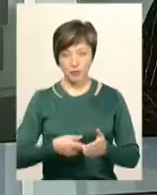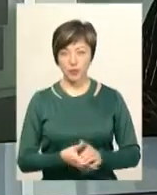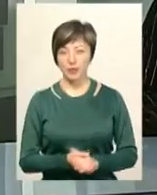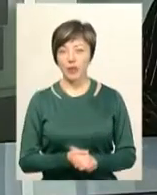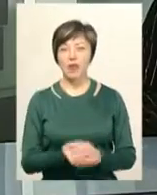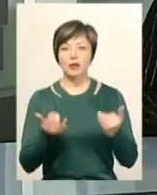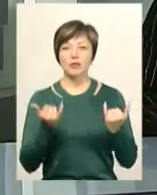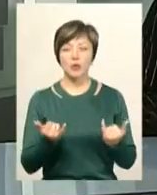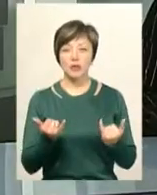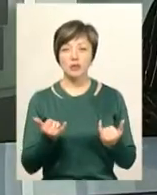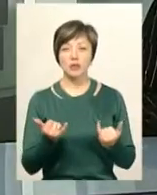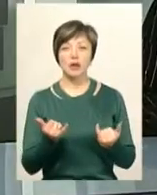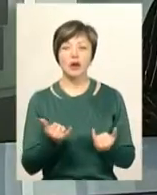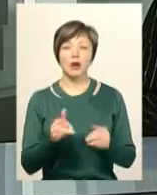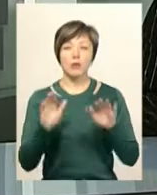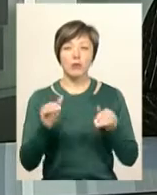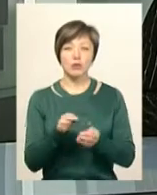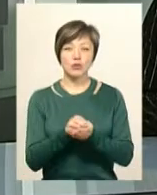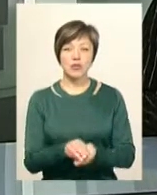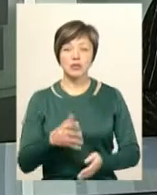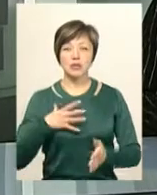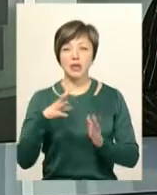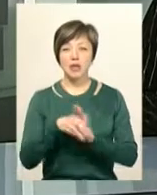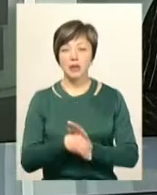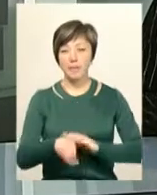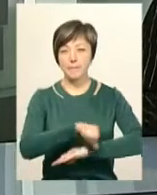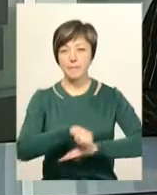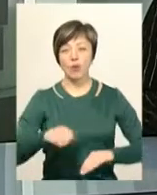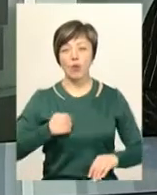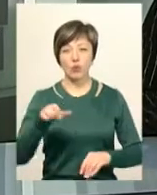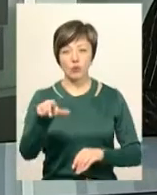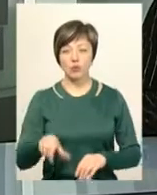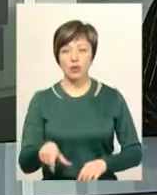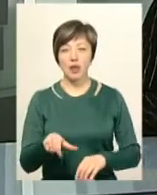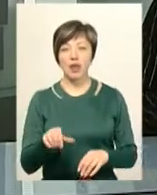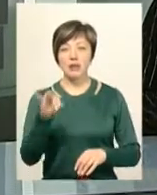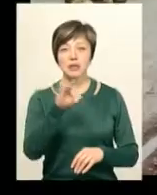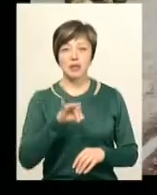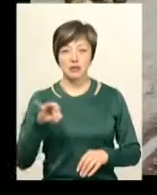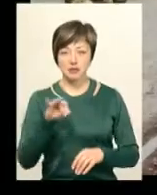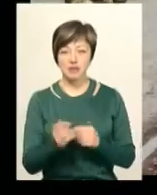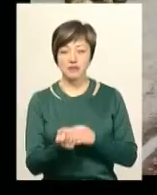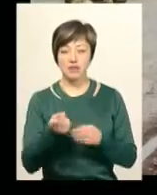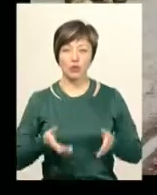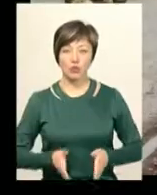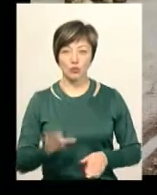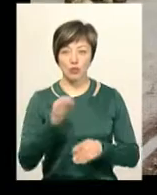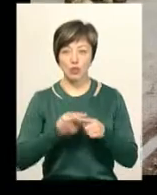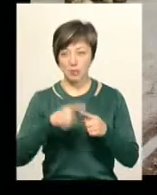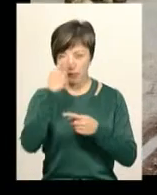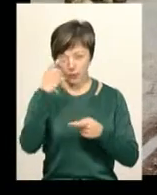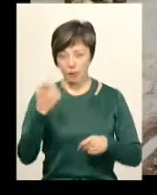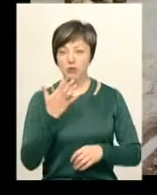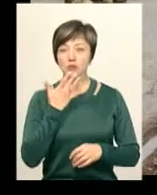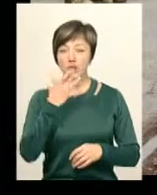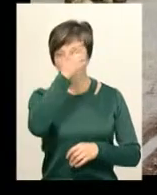Сьогодні попрощалися з загиблим прикордонником Вадимом Березенським. Поховали його візяславі, звідки він родом. Про це повідомили в